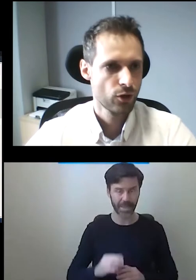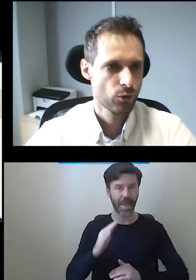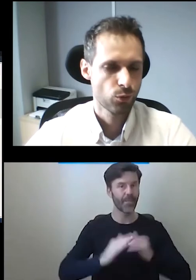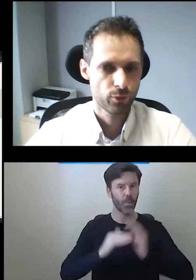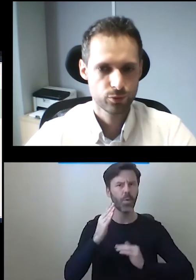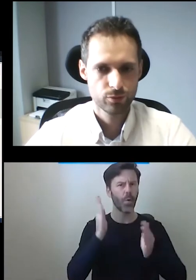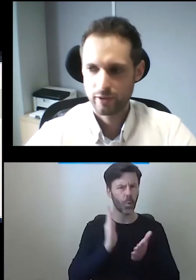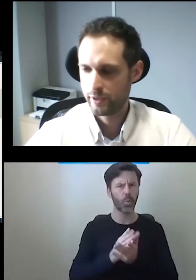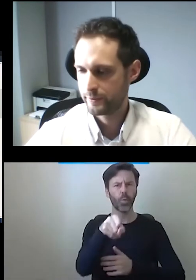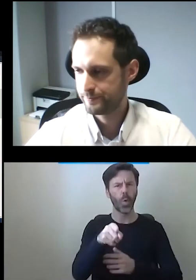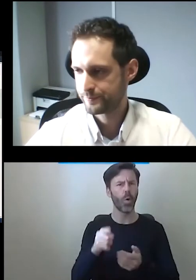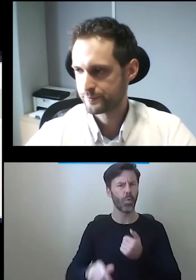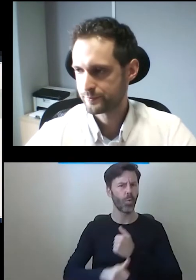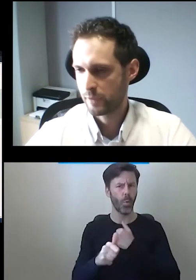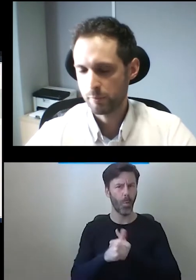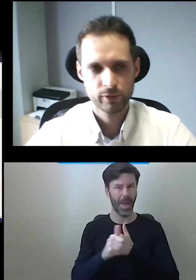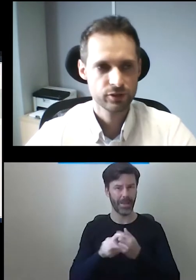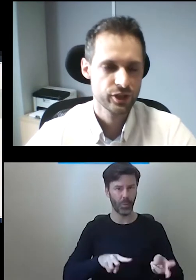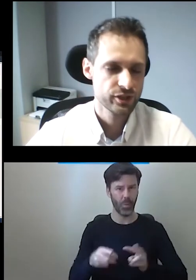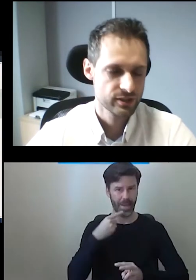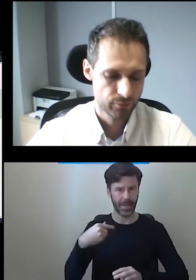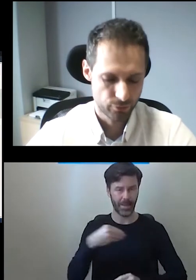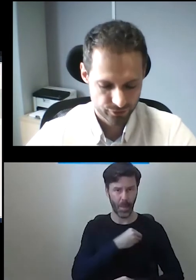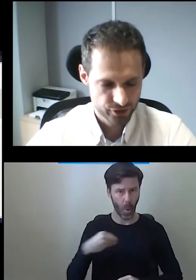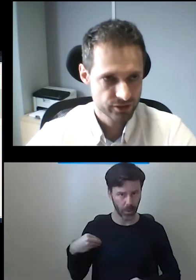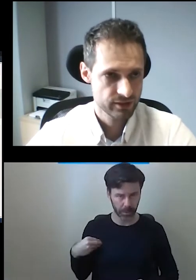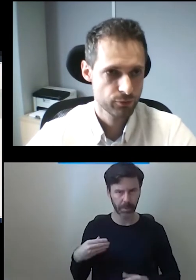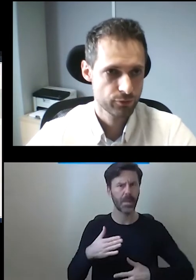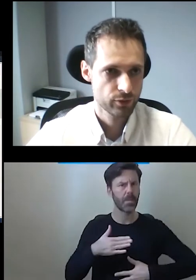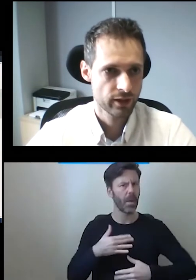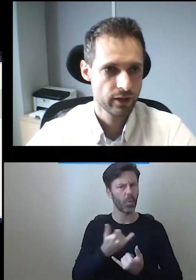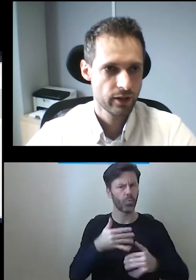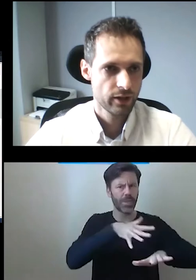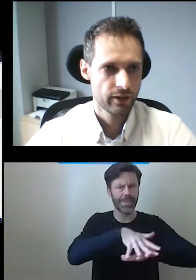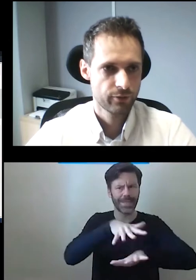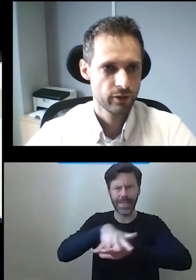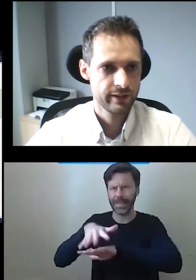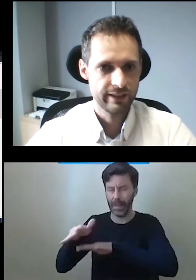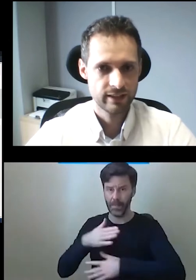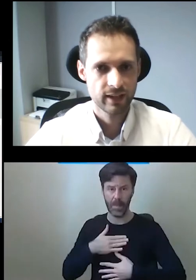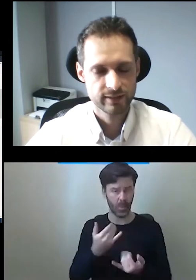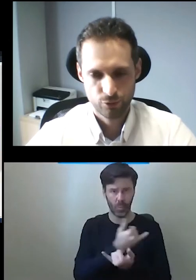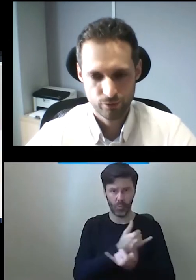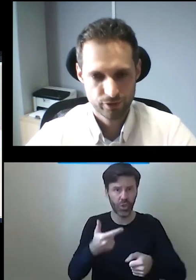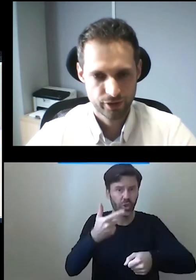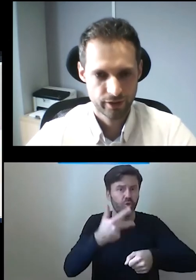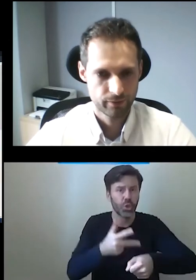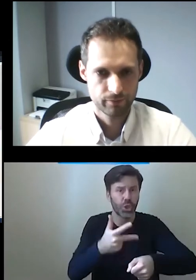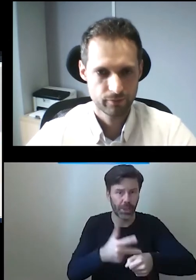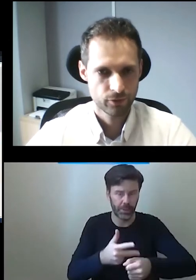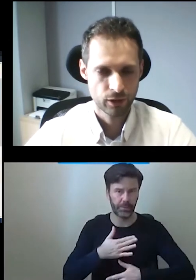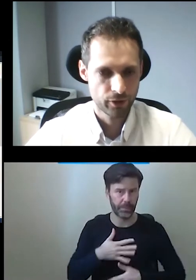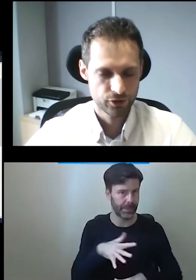kłopotu. Mamy ponad 30 systemów. 30 systemów, które w kolejnych iteracjach mogą się